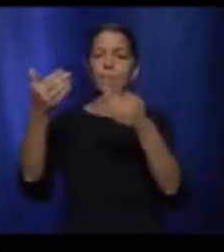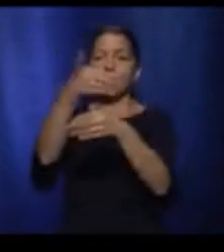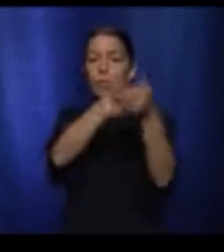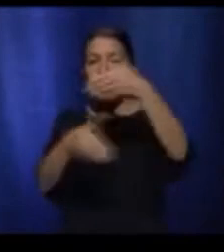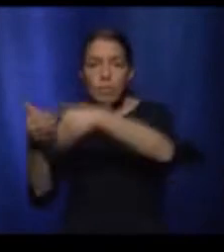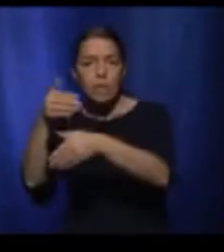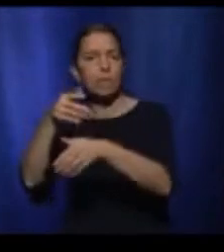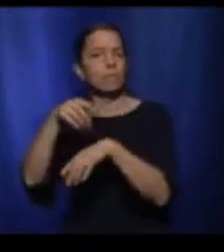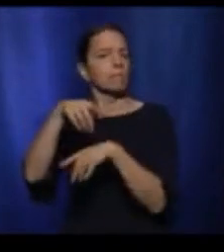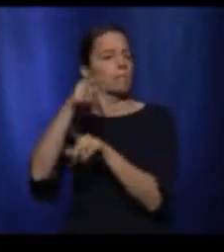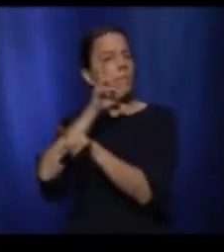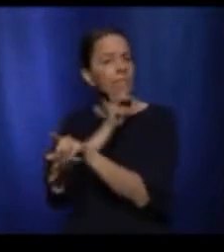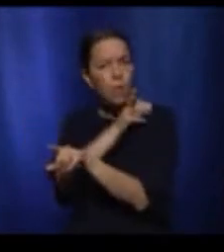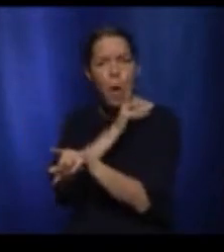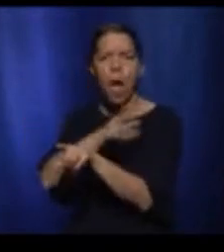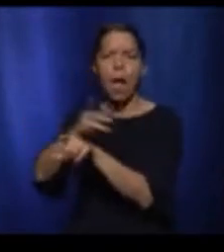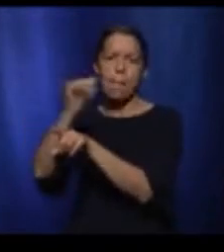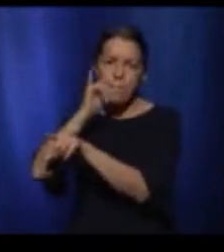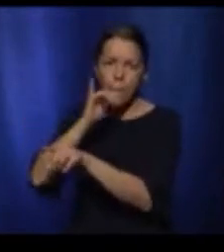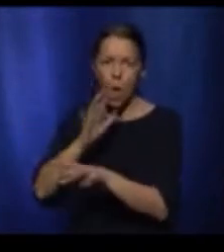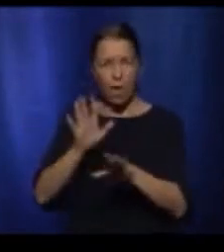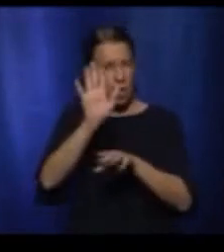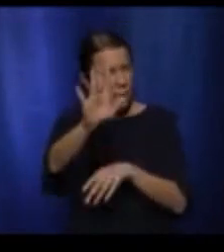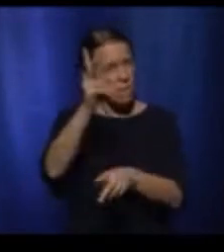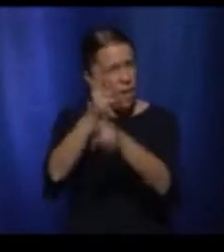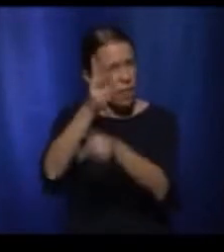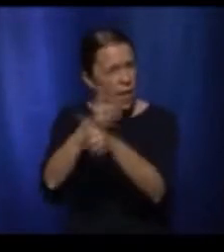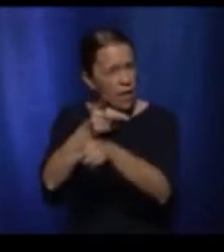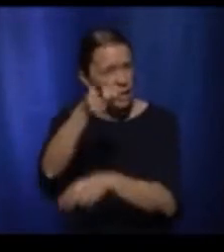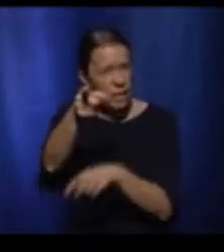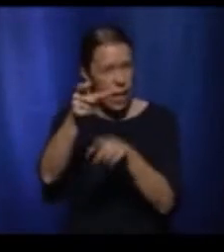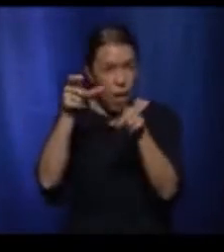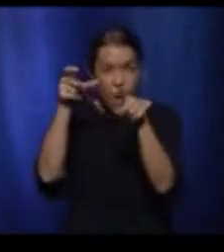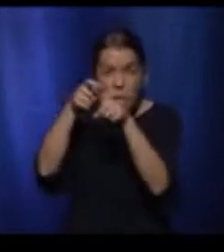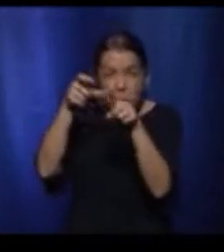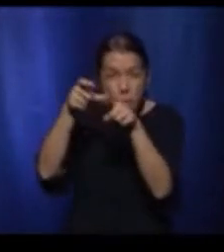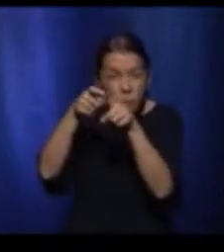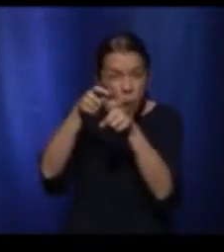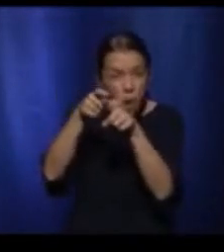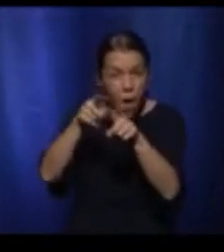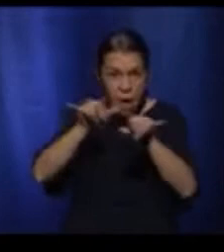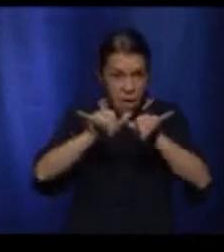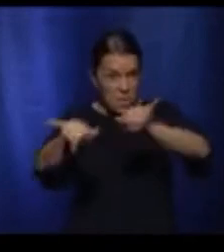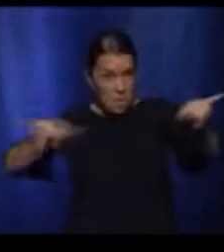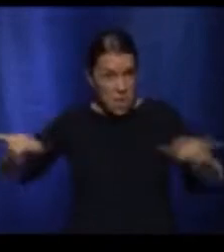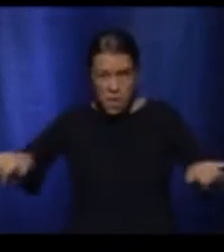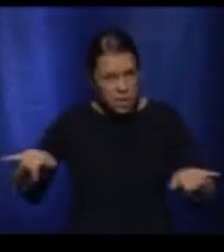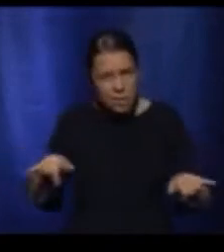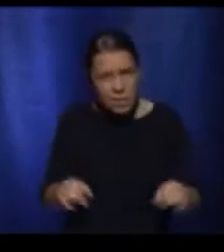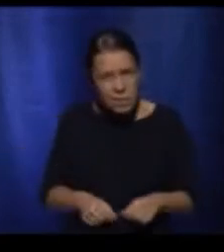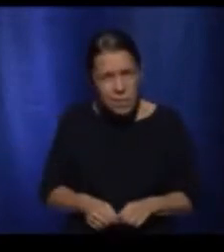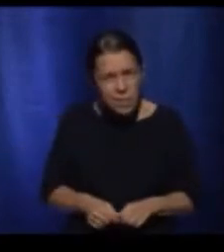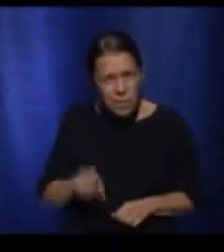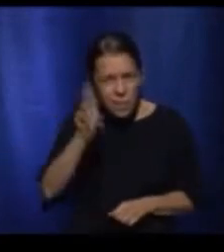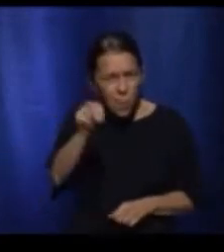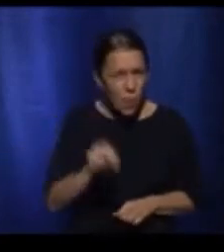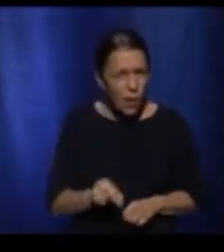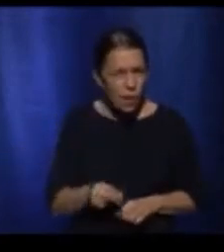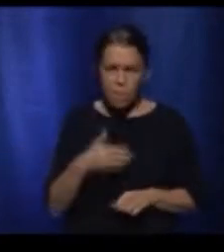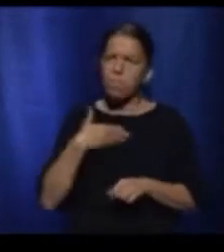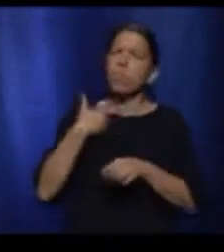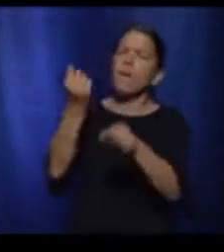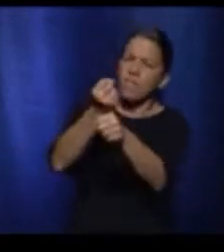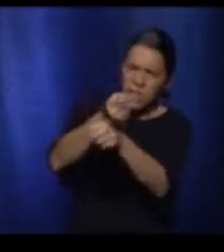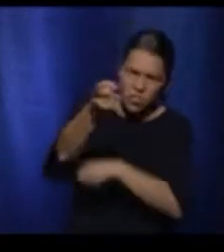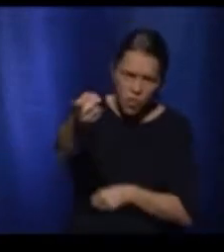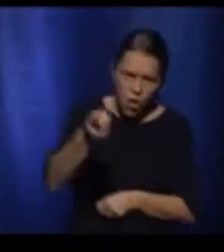Donc, attention d'utiliser le mot confinement, puis la raison pour qu'on fait ça, les raisons pour qu'on fait ça, pour réduire le nombre